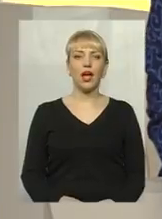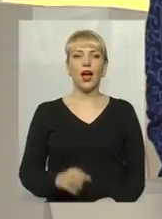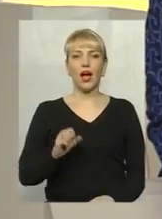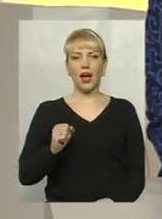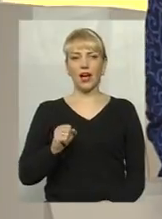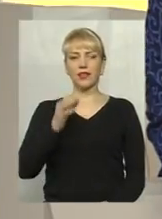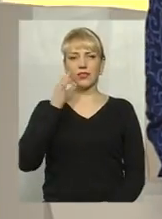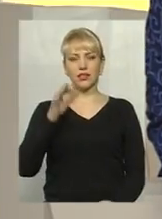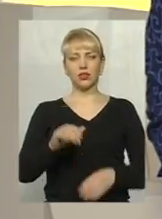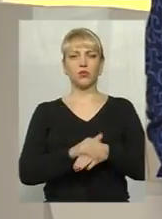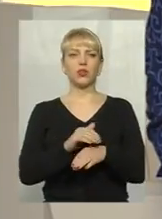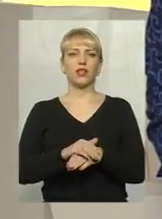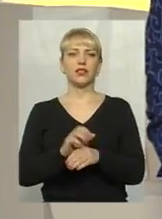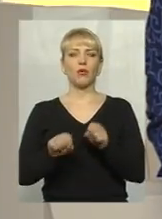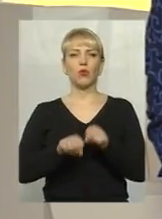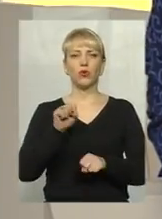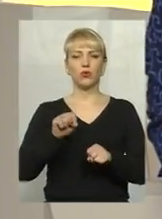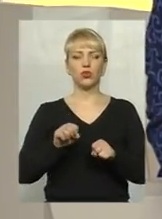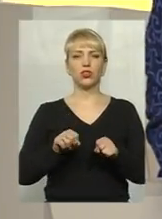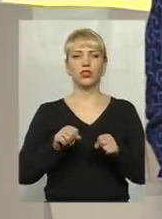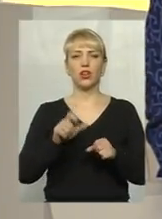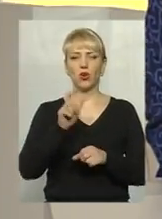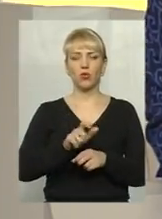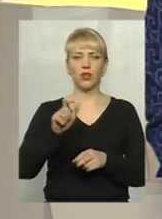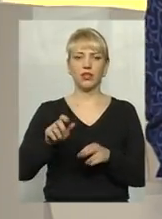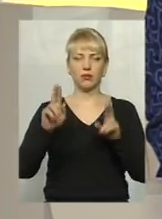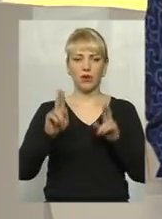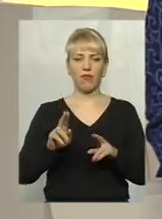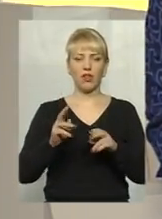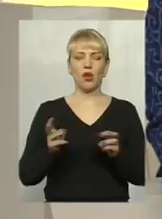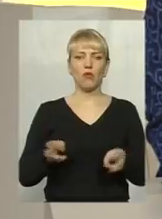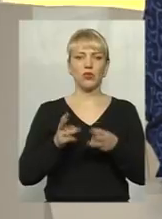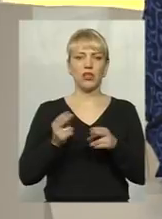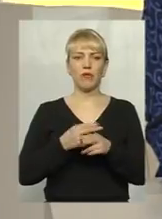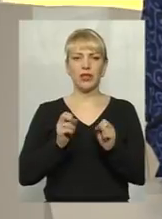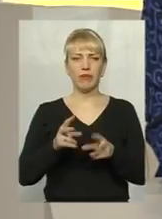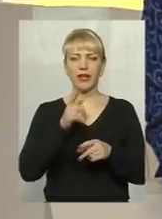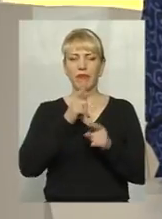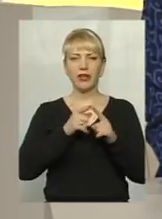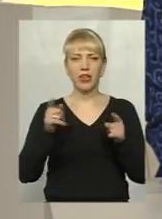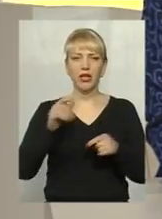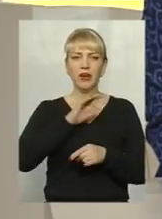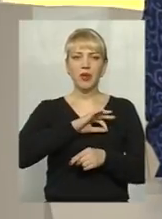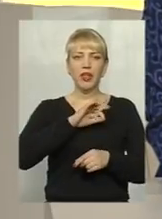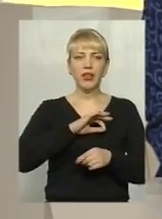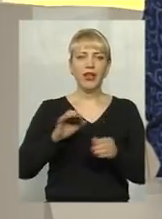а власне порушення громадянами правил пожежної безпеки під час експлуатації